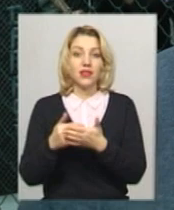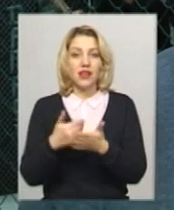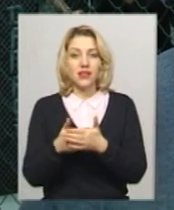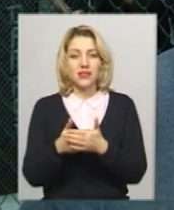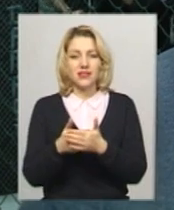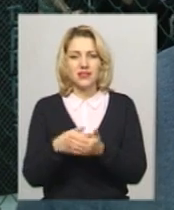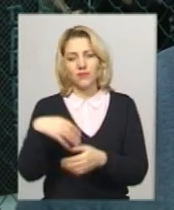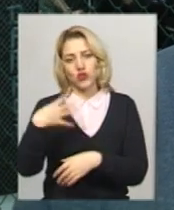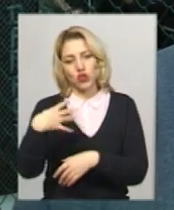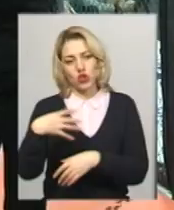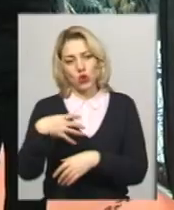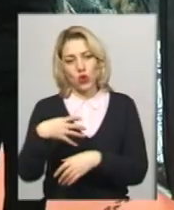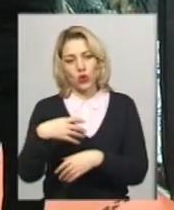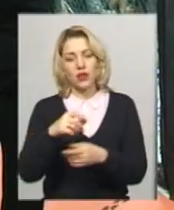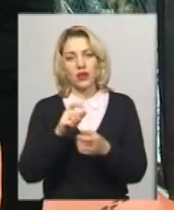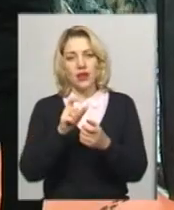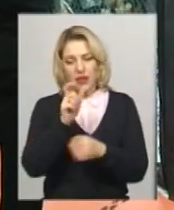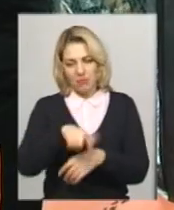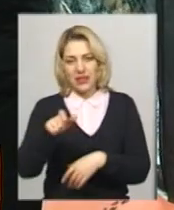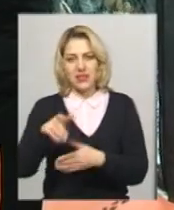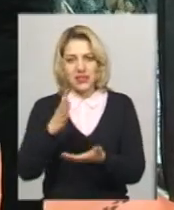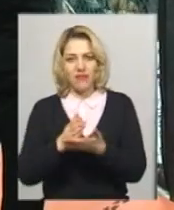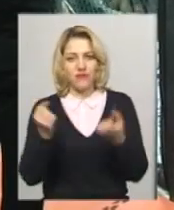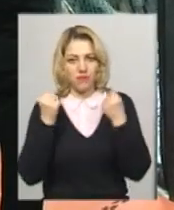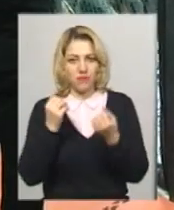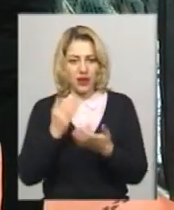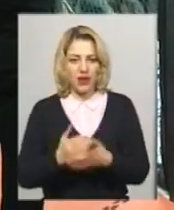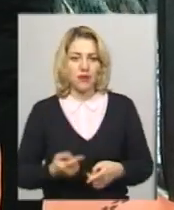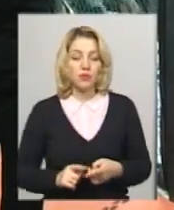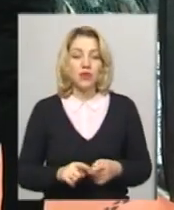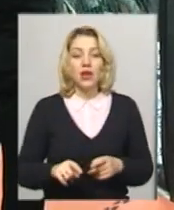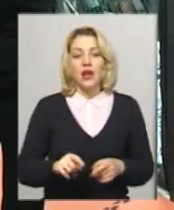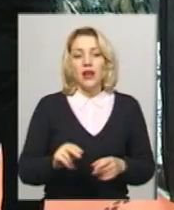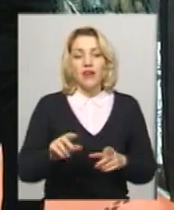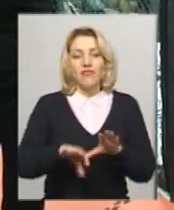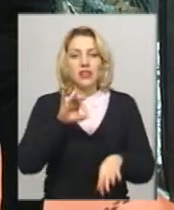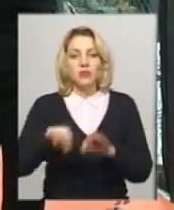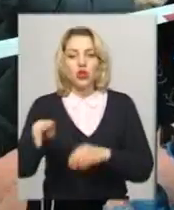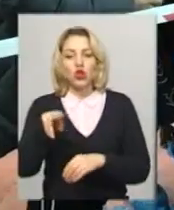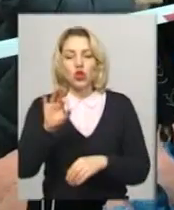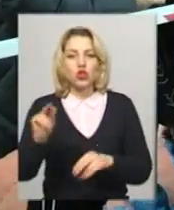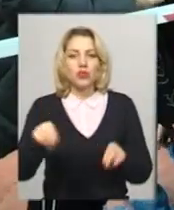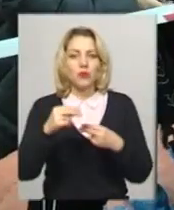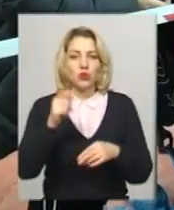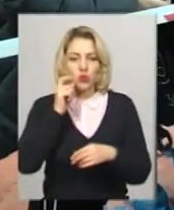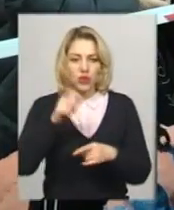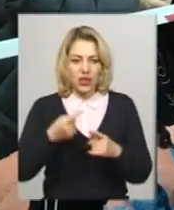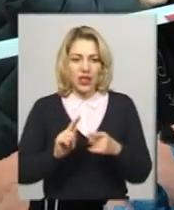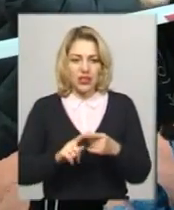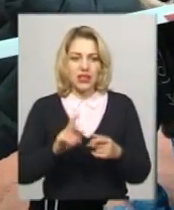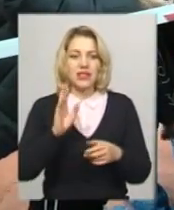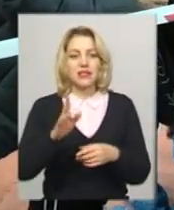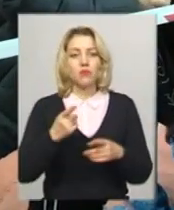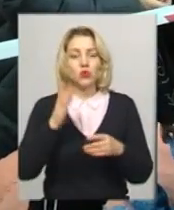до 40 бійців маємо. Обласні змагання, етап підготовки та відбір до чемпіонату України. У юнаківці змагання заплановані в Київській